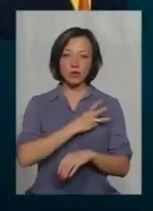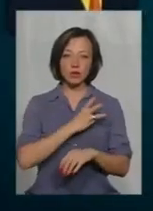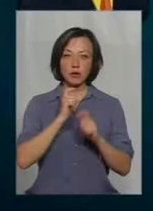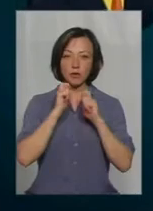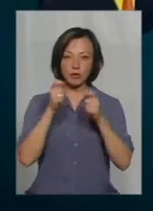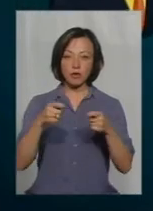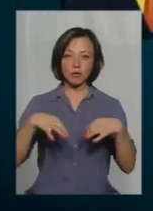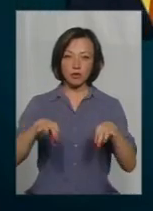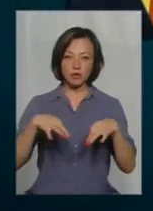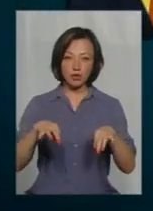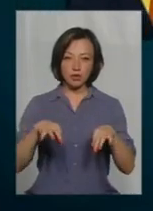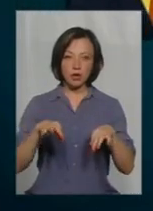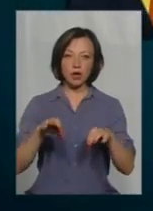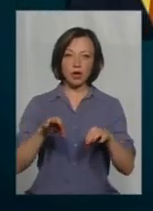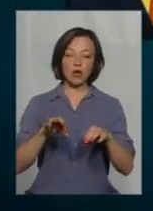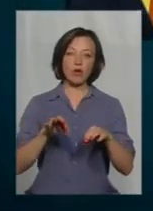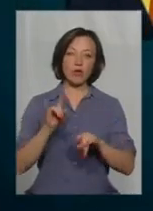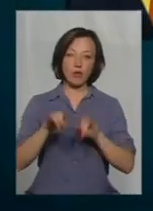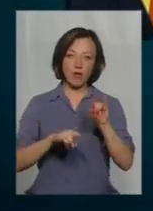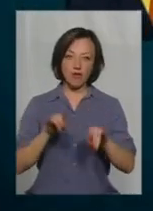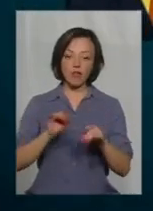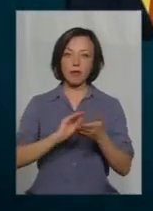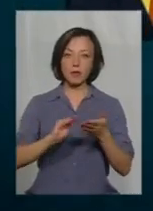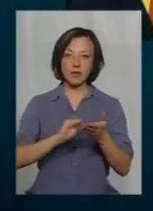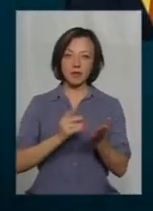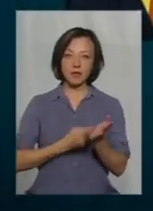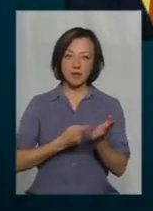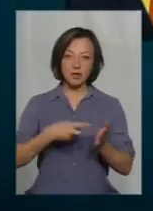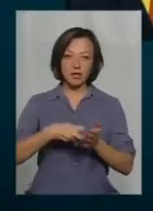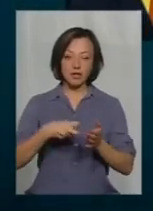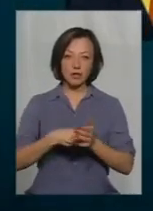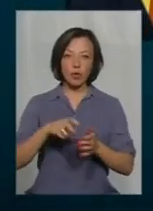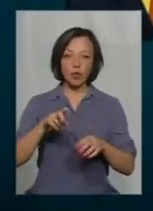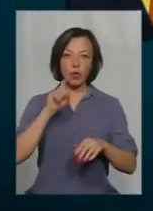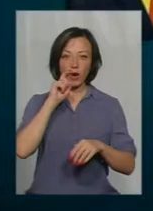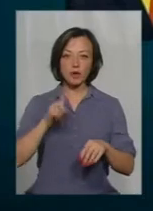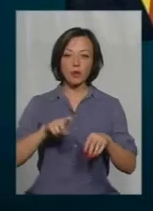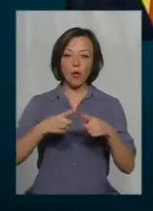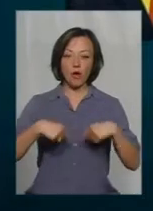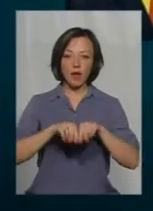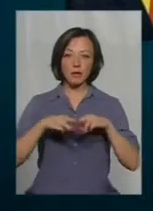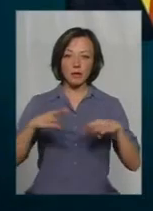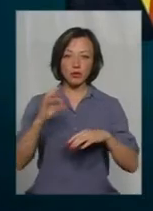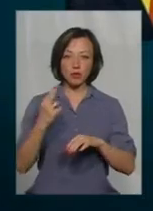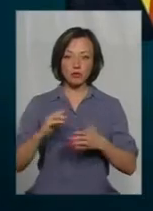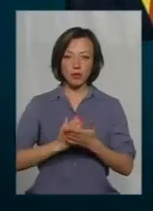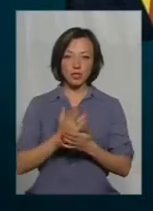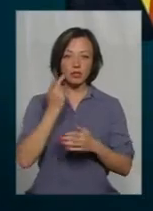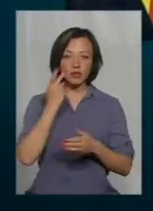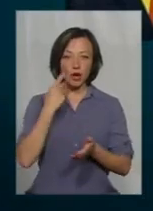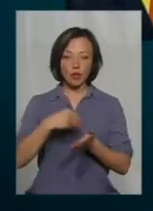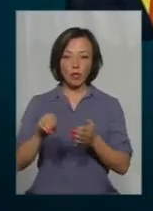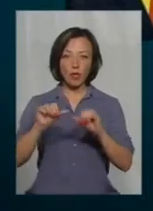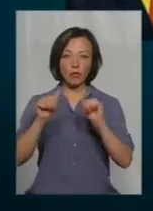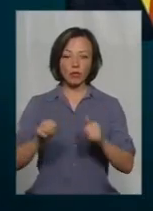подарувати машину і умовити її написати відповідний підтверджуючий лист в українські органи Мінсоцполітики. Зазвичай машини купують, але